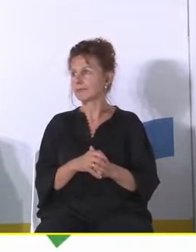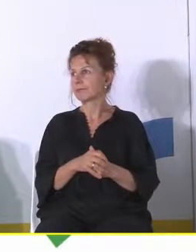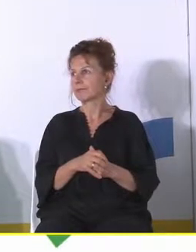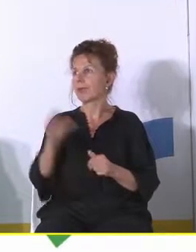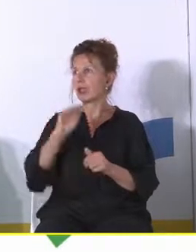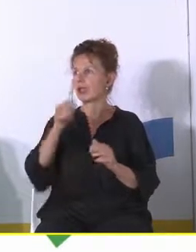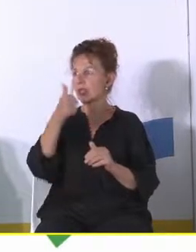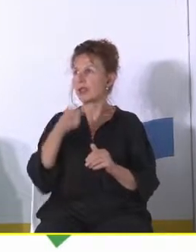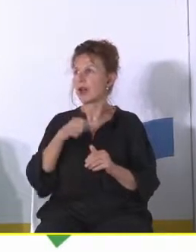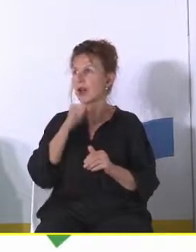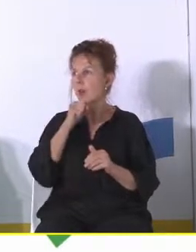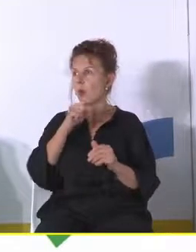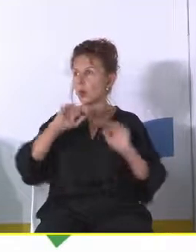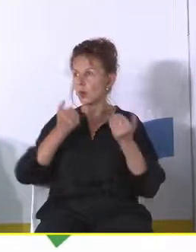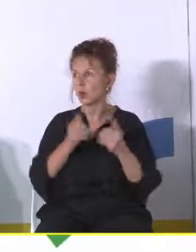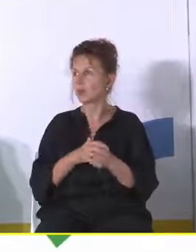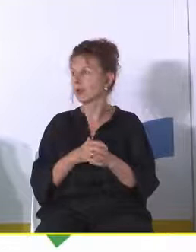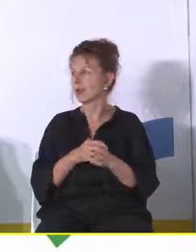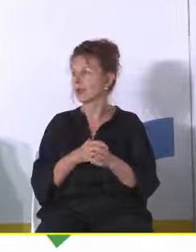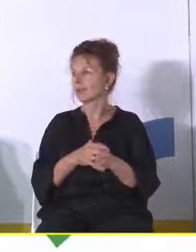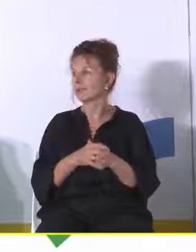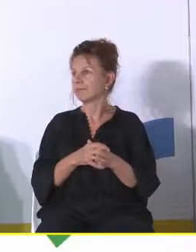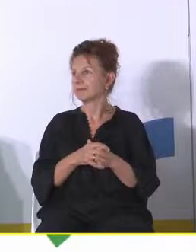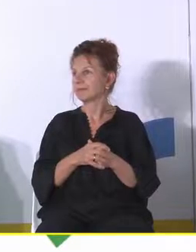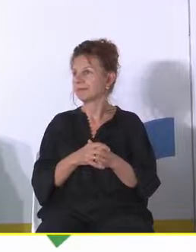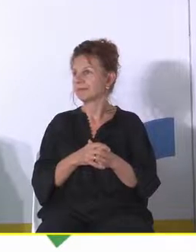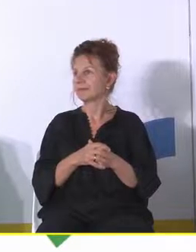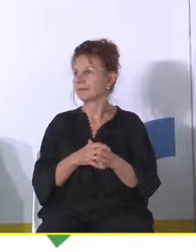jeszcze jeden głos to już prosił bym o krótki króciutki a tu jest mikrofon